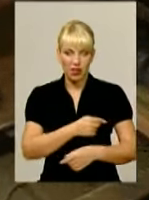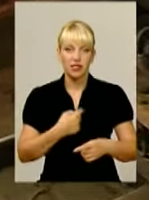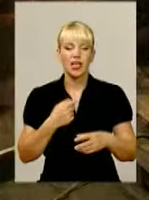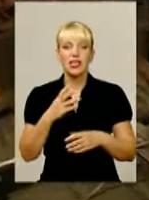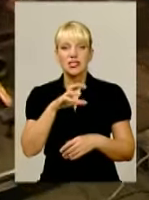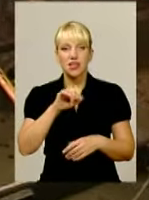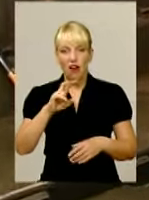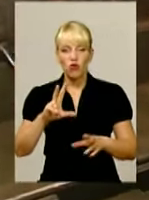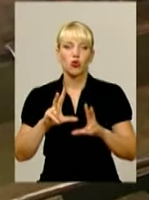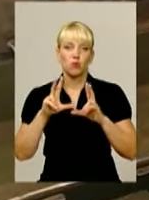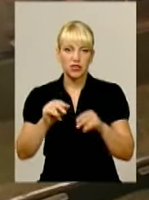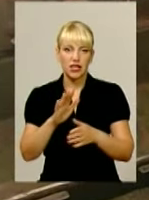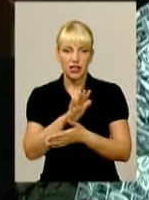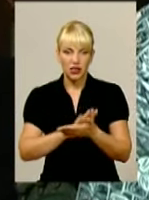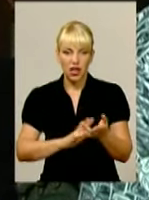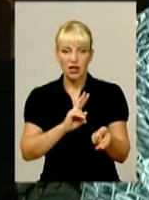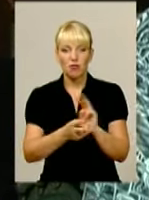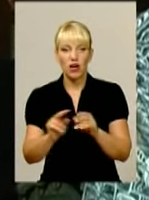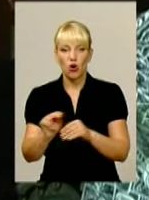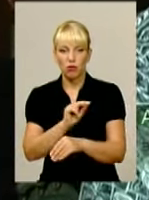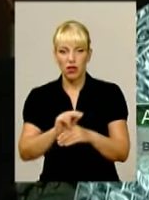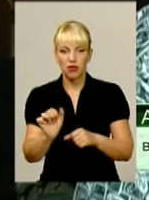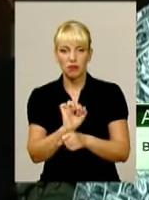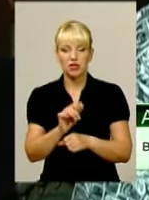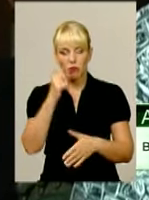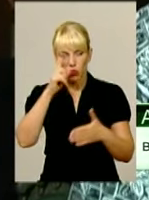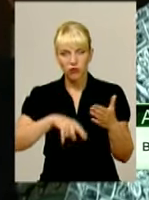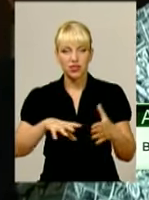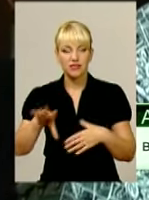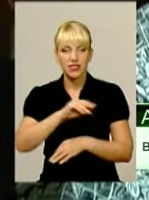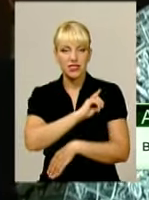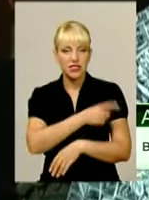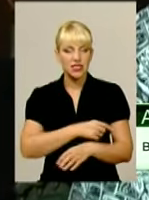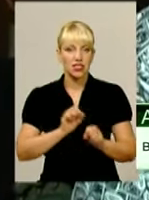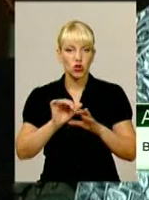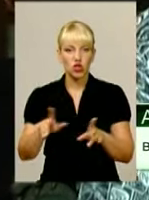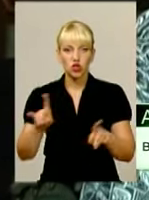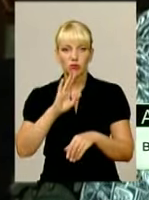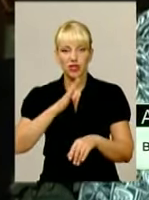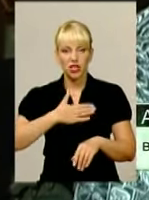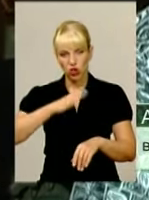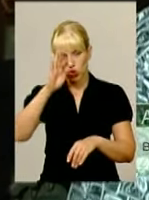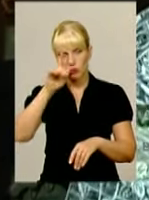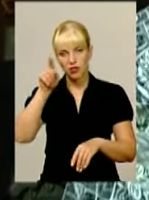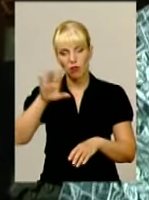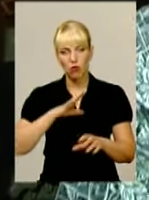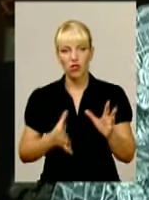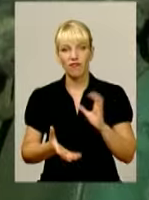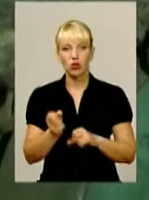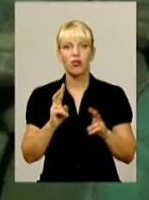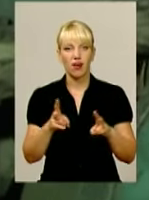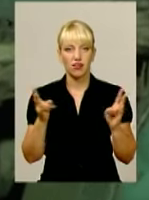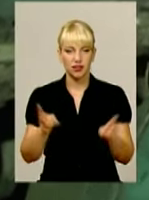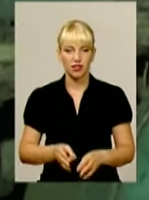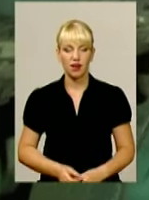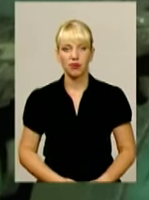надалі переобладнувати машини. Повірте, що ми всі сили докладемо, щоб наші хлопці там були врятовані так, як треба.